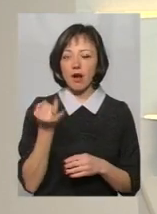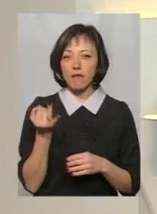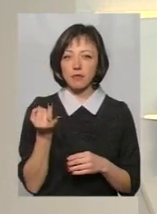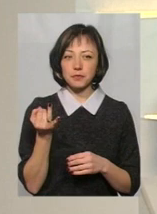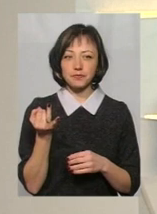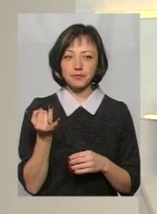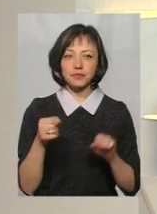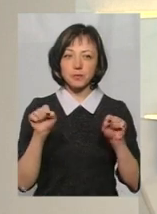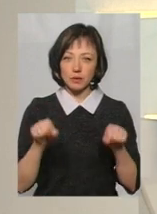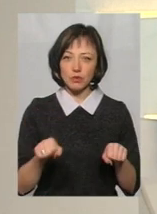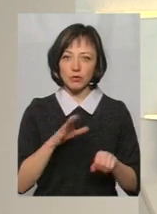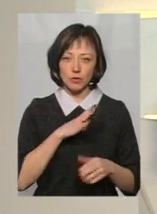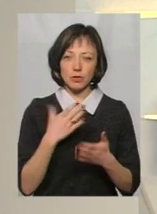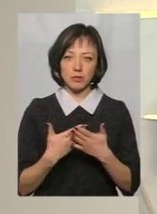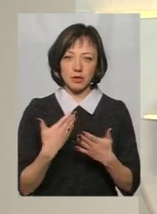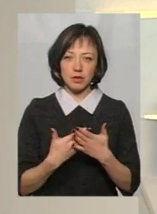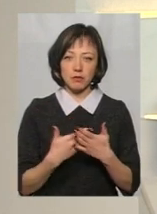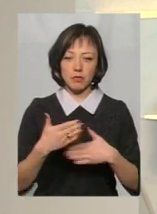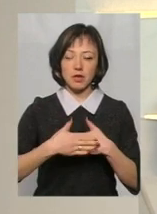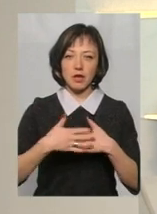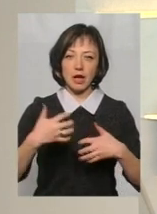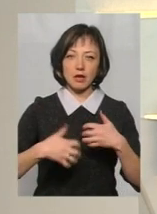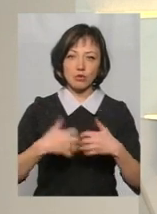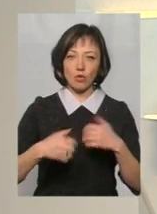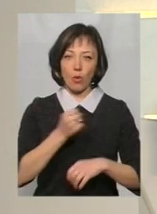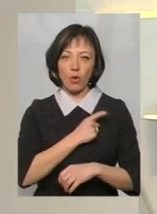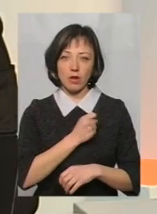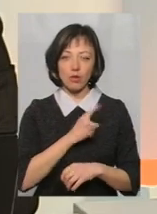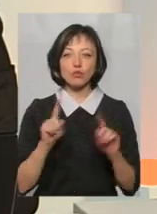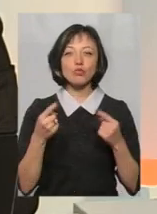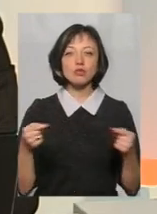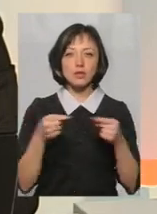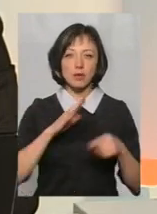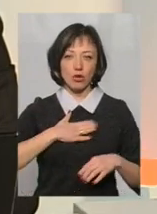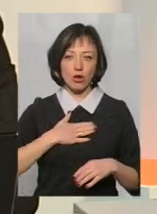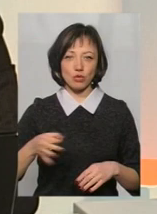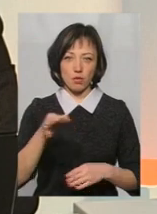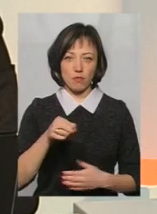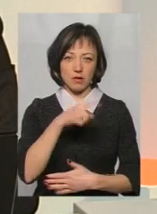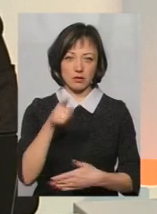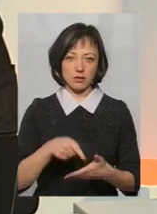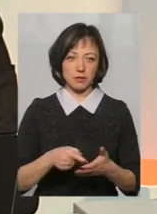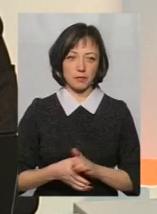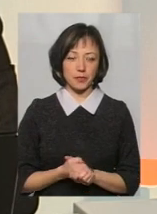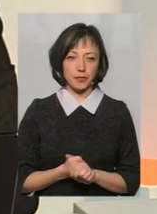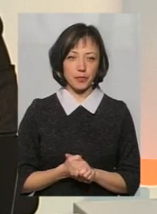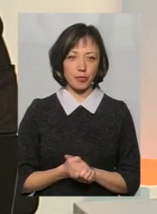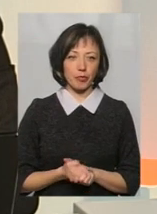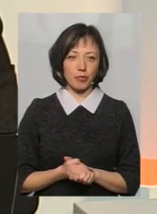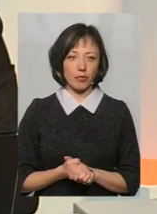ну, можна ж було там, до прикладу, там, поближче Херсонщина, Удайщина. Чому саме наша область? Ну,